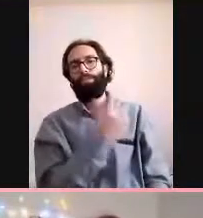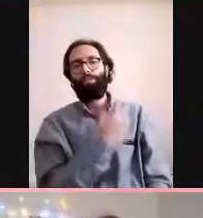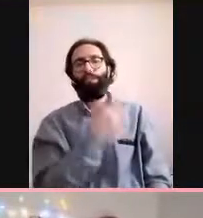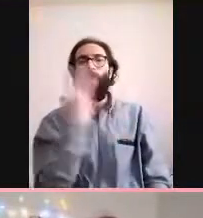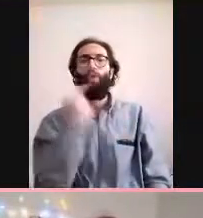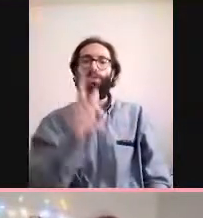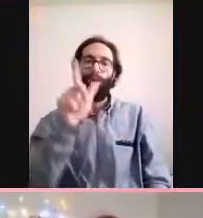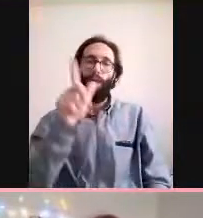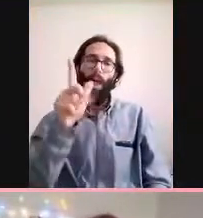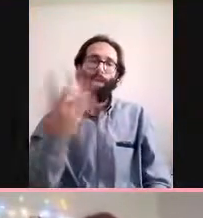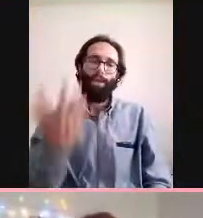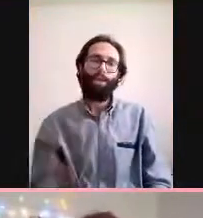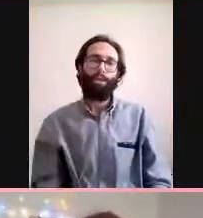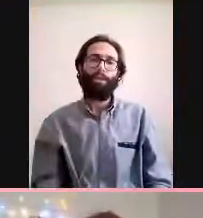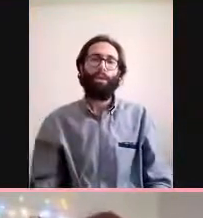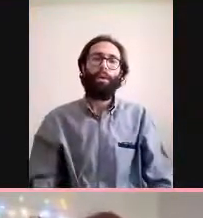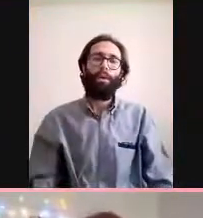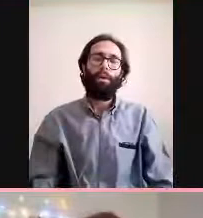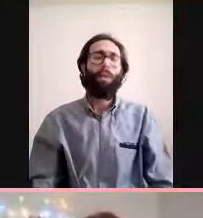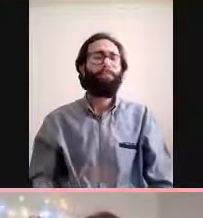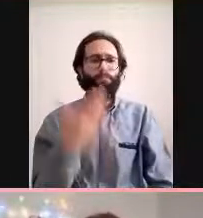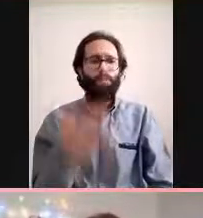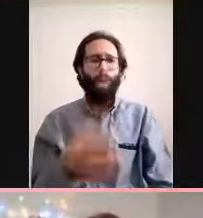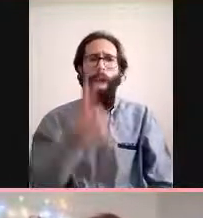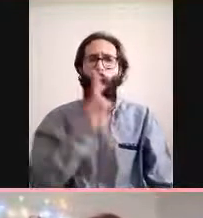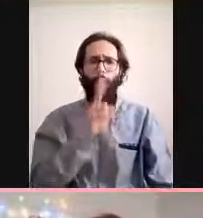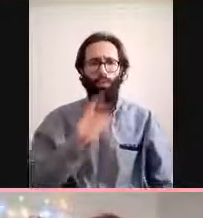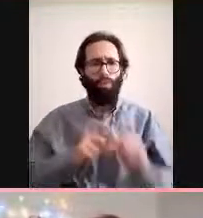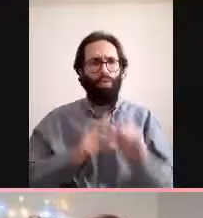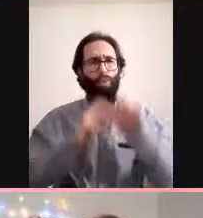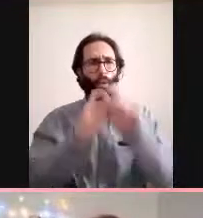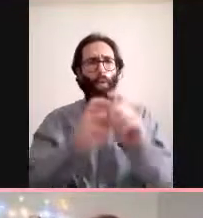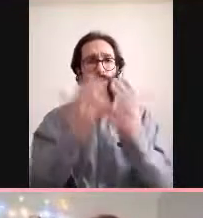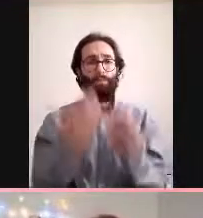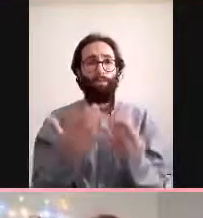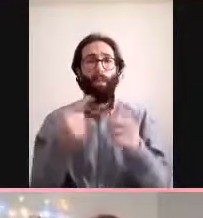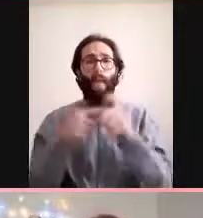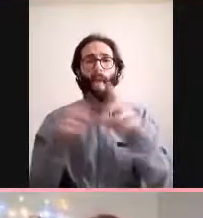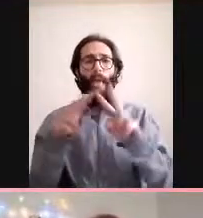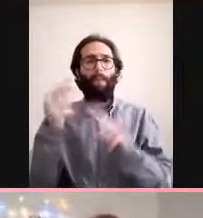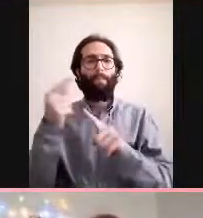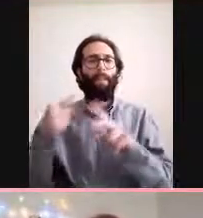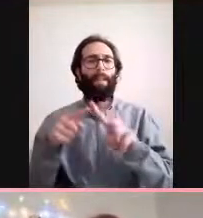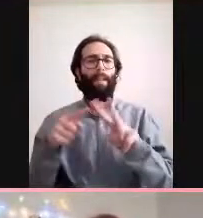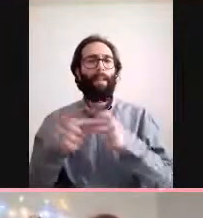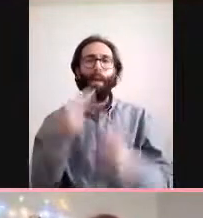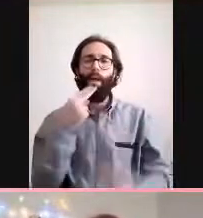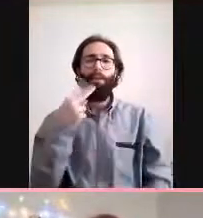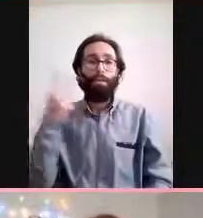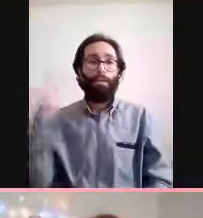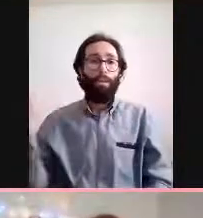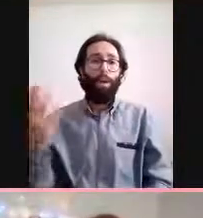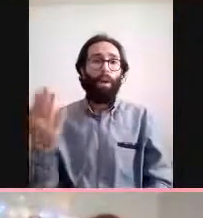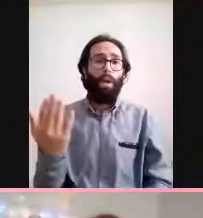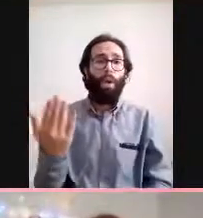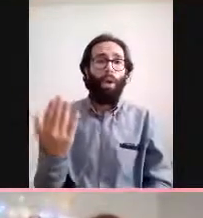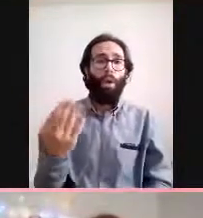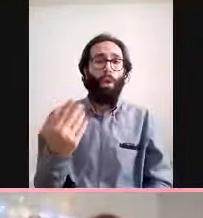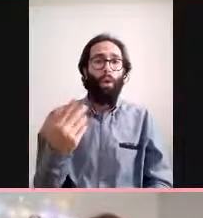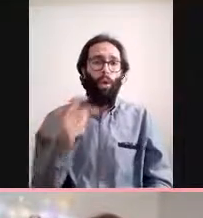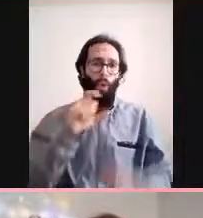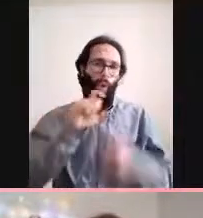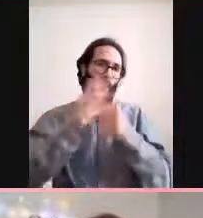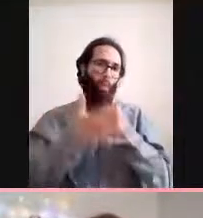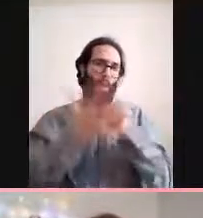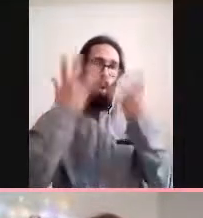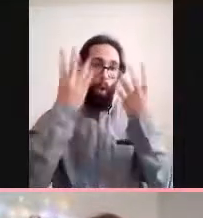hocam son olarak Emine Hanım'ın sorusunu geçiyoruz Covid geçirdikten sonra vücudun bazı bölgelerinde pıhtı atılma